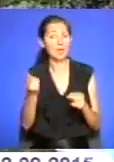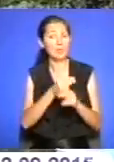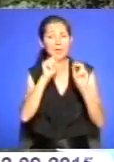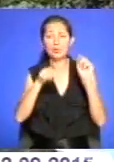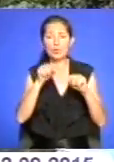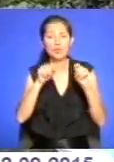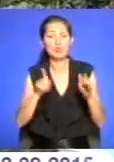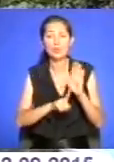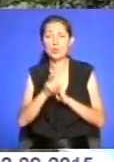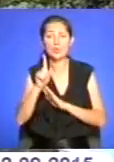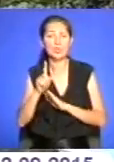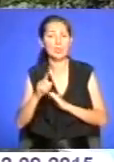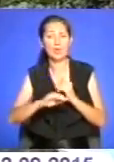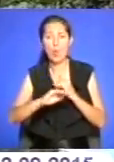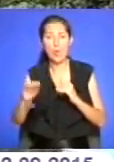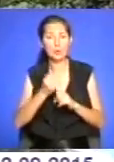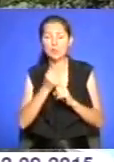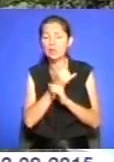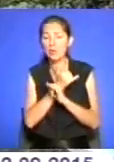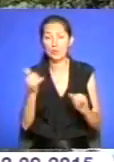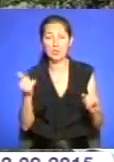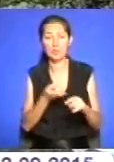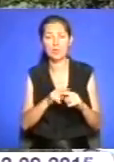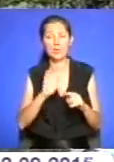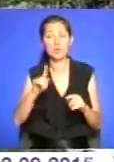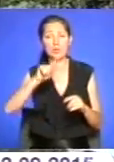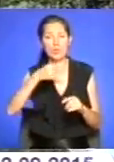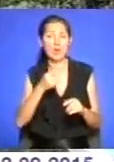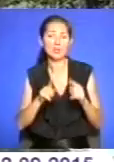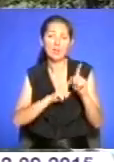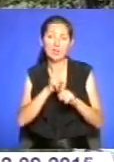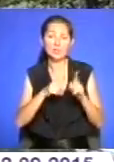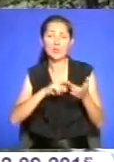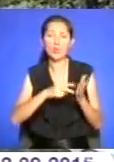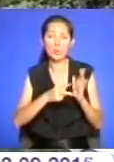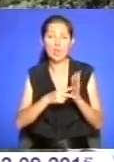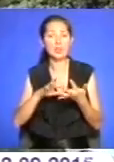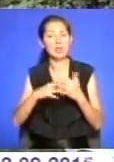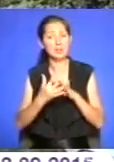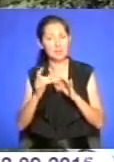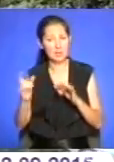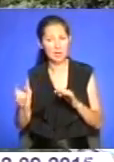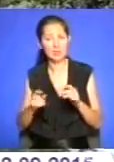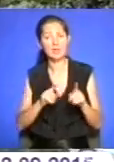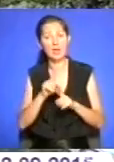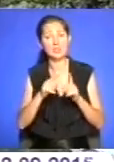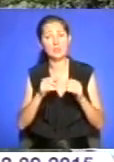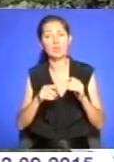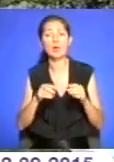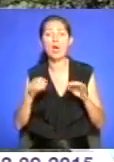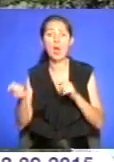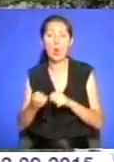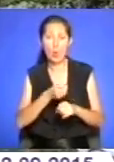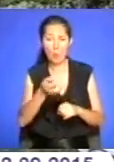Відповідно, це буде вимагати певних змін в планах аграріїв, змін структури посівів і